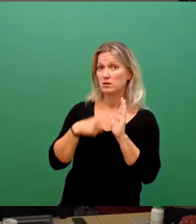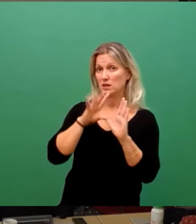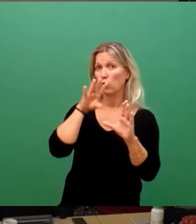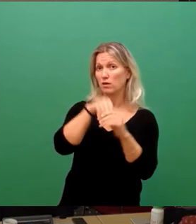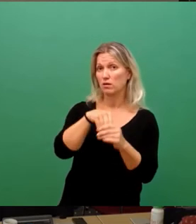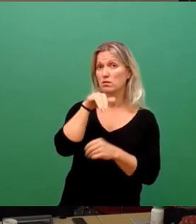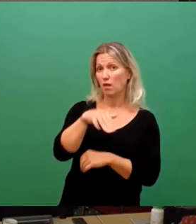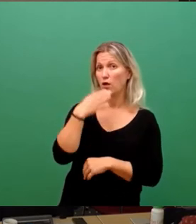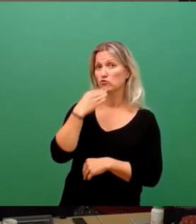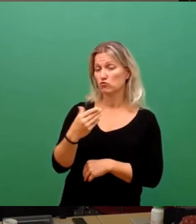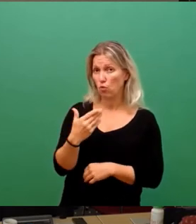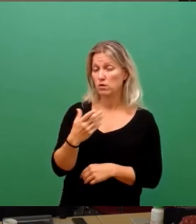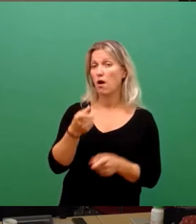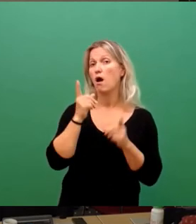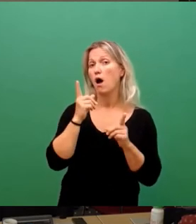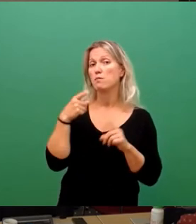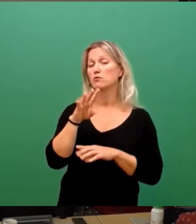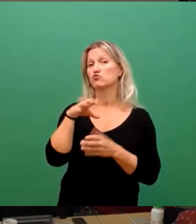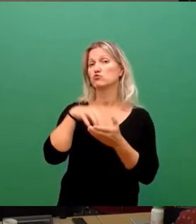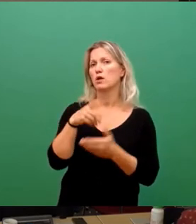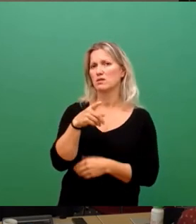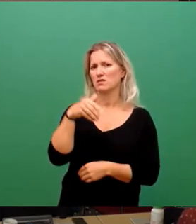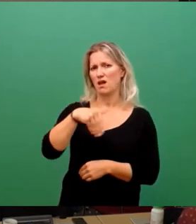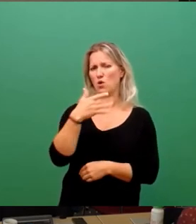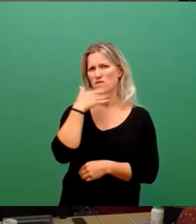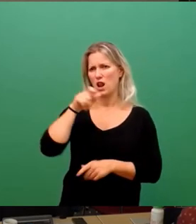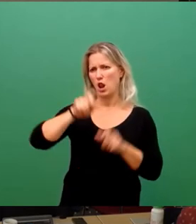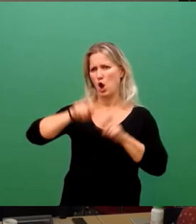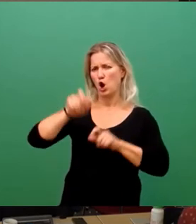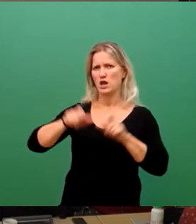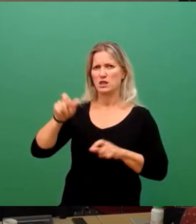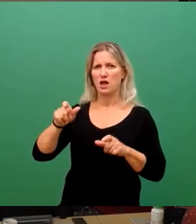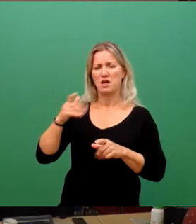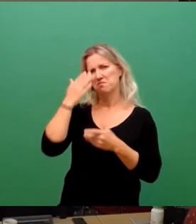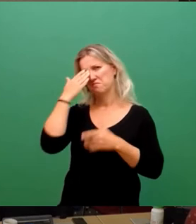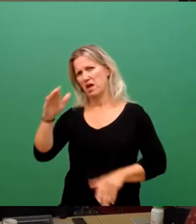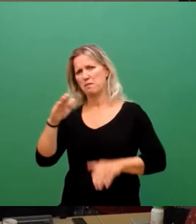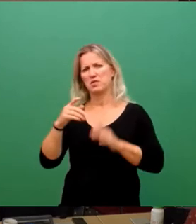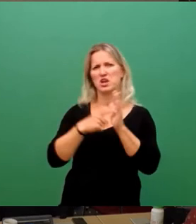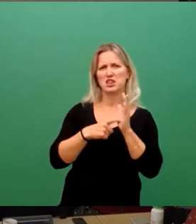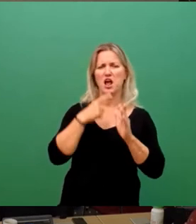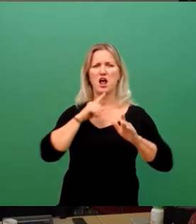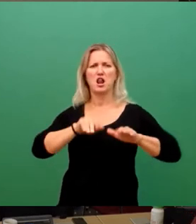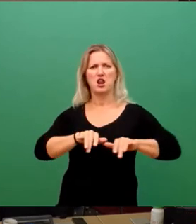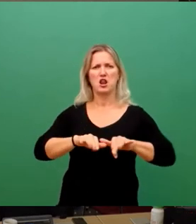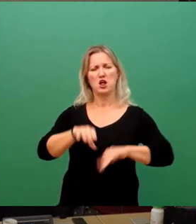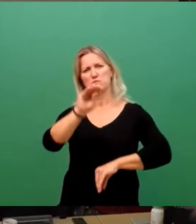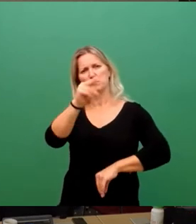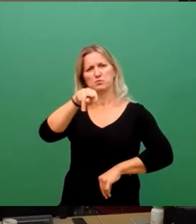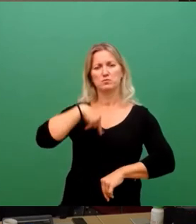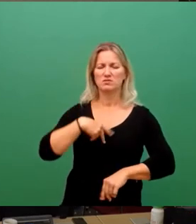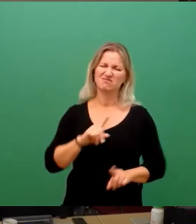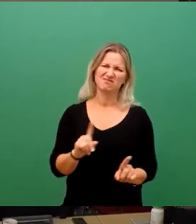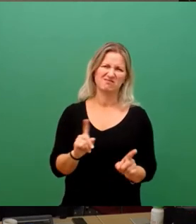Allerdings gibt es in dieser Stadt noch eine Reihe von Bürgerinnen und Bürgern, die eben nicht so digital affin sind. Zum einen. Und es gibt eben auch